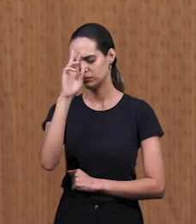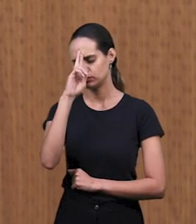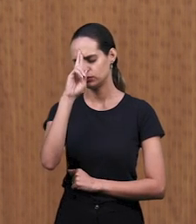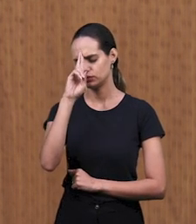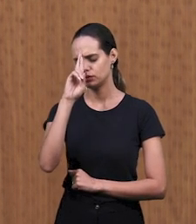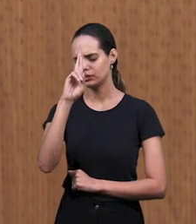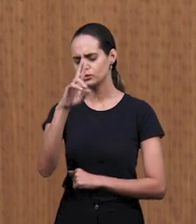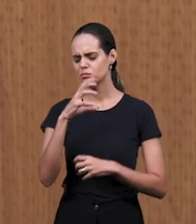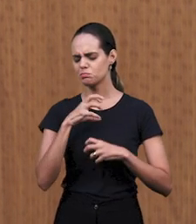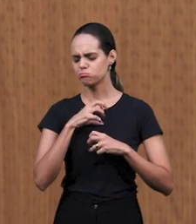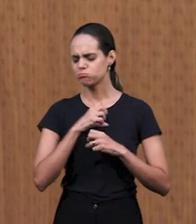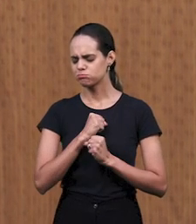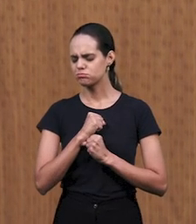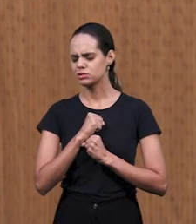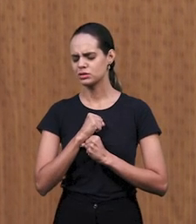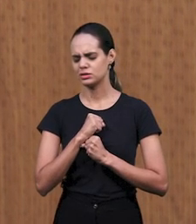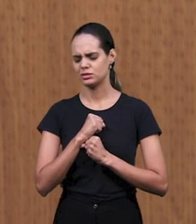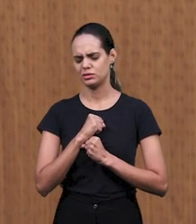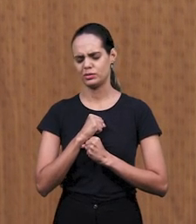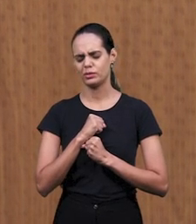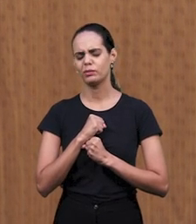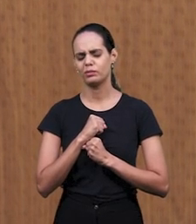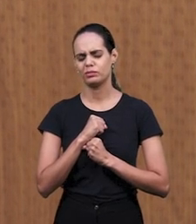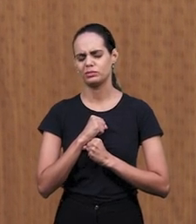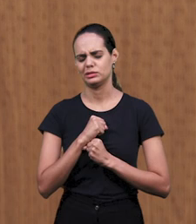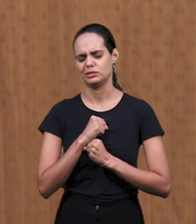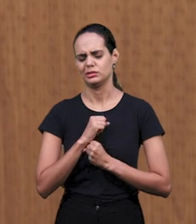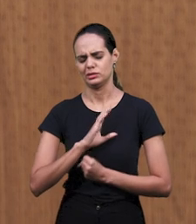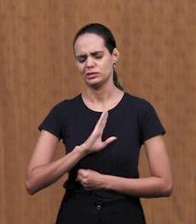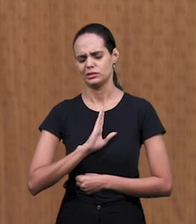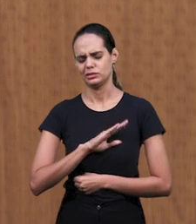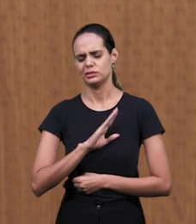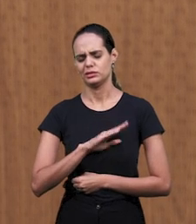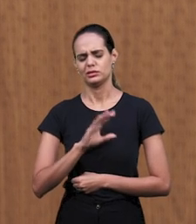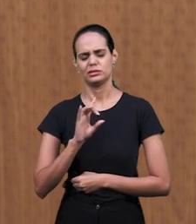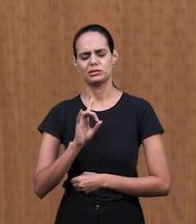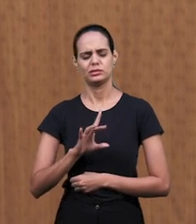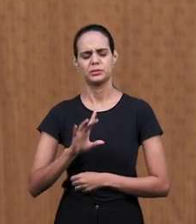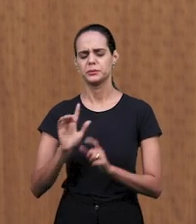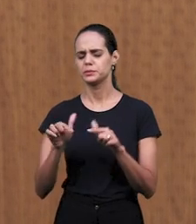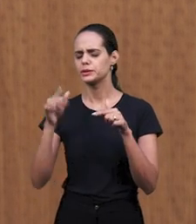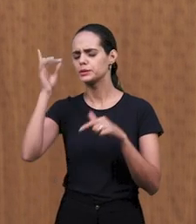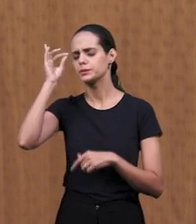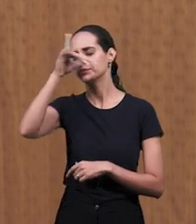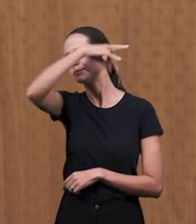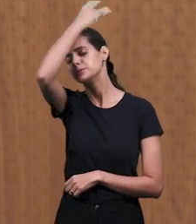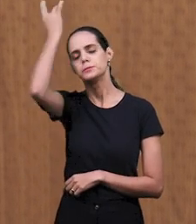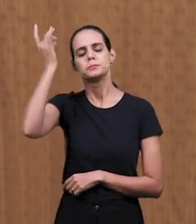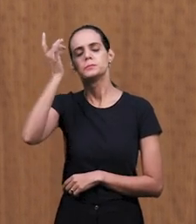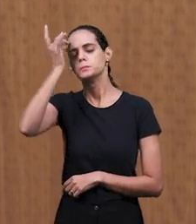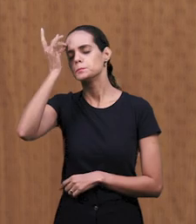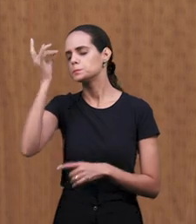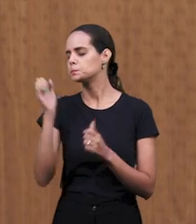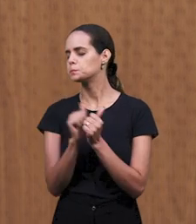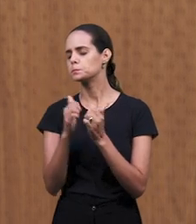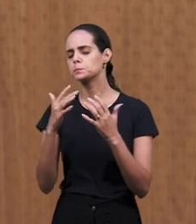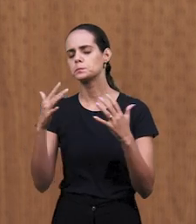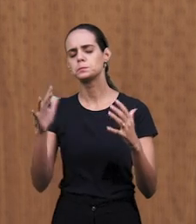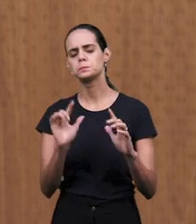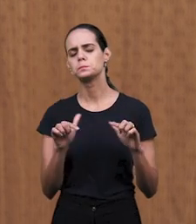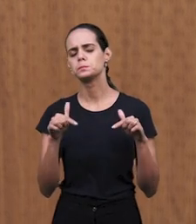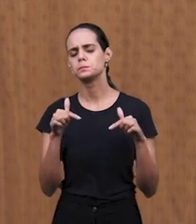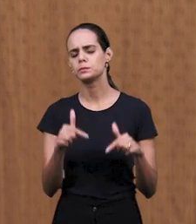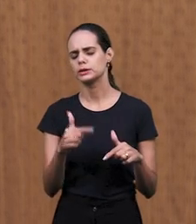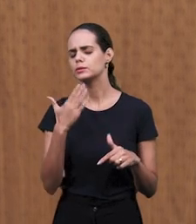удалить эту горечь из сердца. Только Дух Святой, Твоей силой, Твою славу может совершить это. И мы просим, соверши это во имя